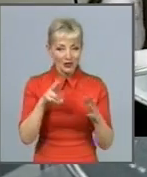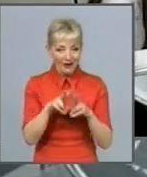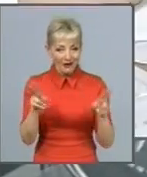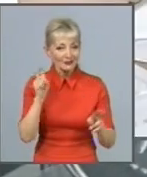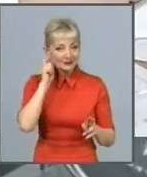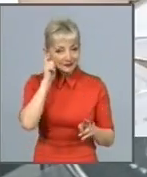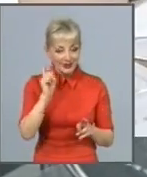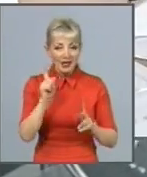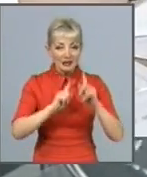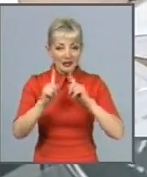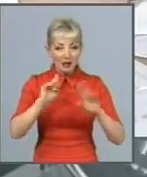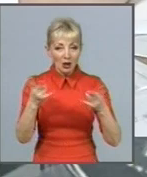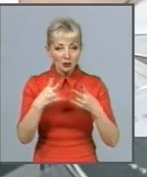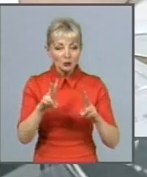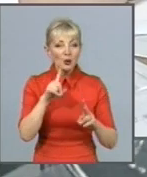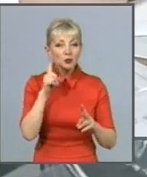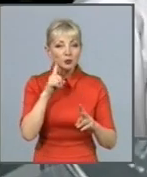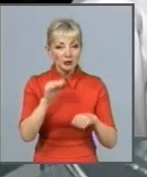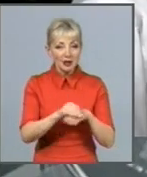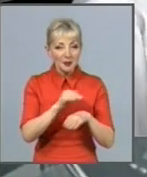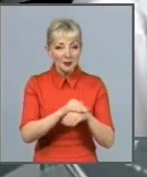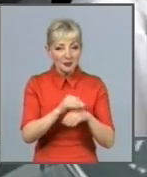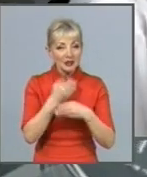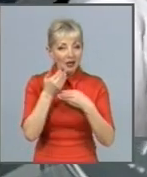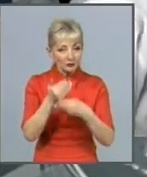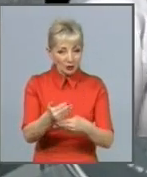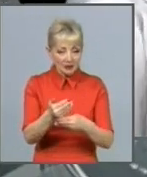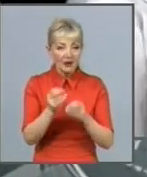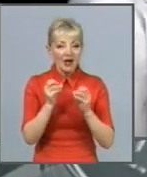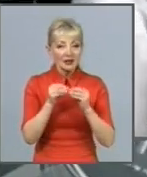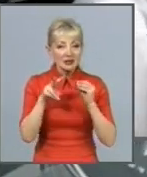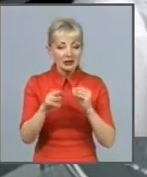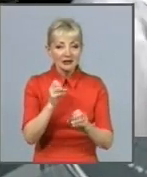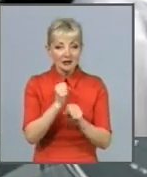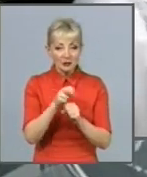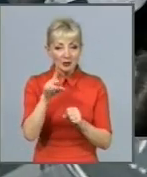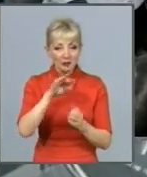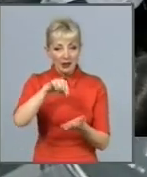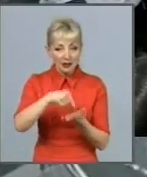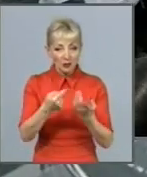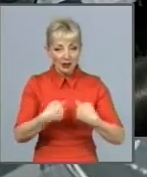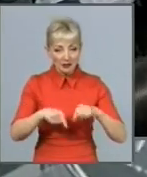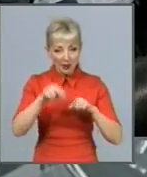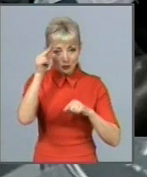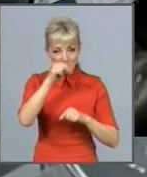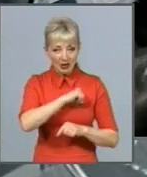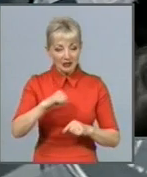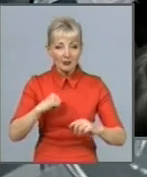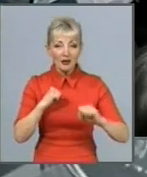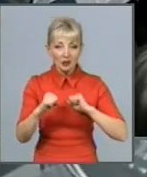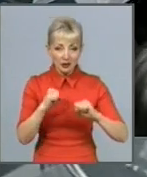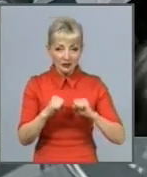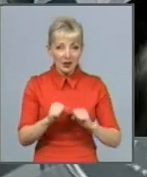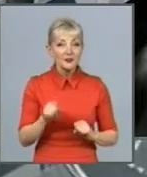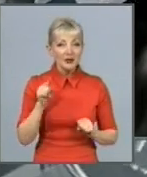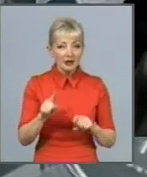юних миротворців, який ось вже як 10 років працює при міській організації учнівського самоврядування, вони організували